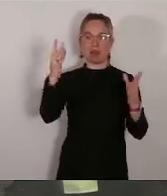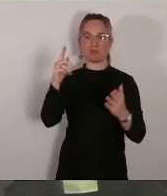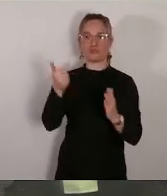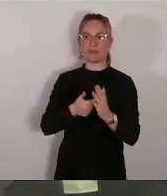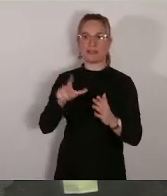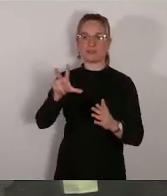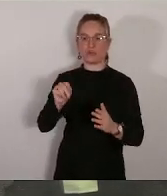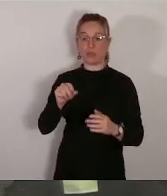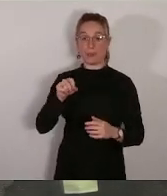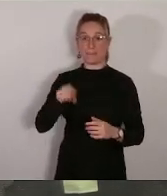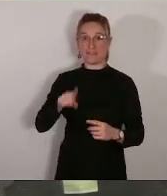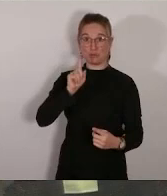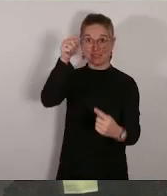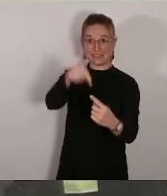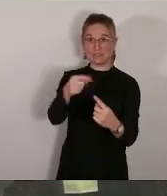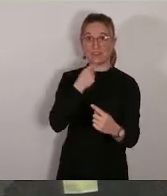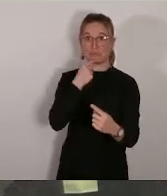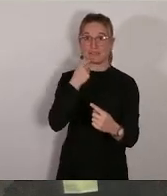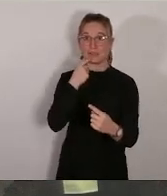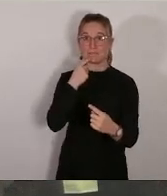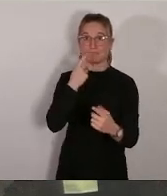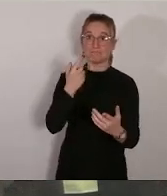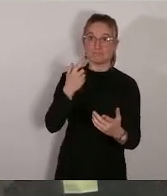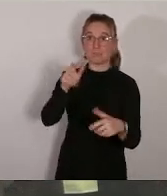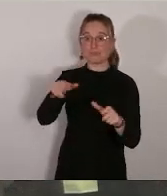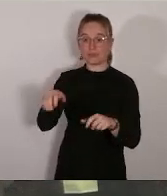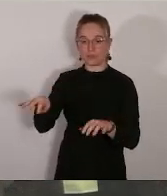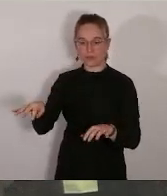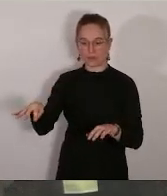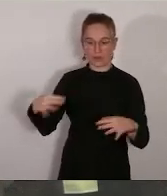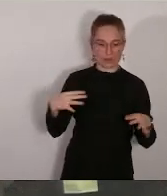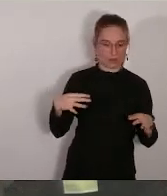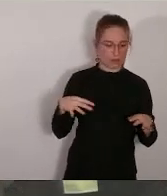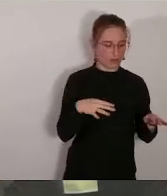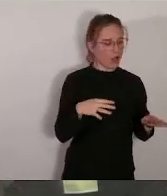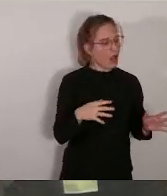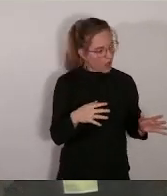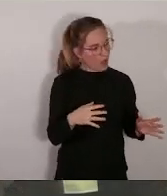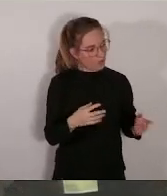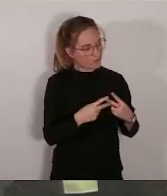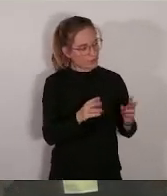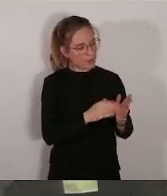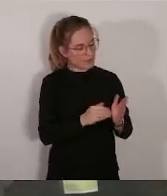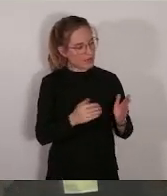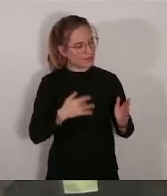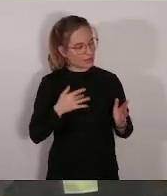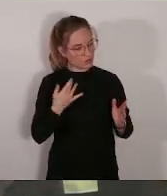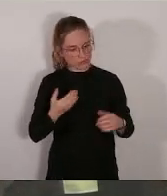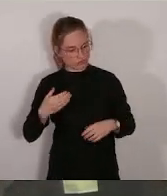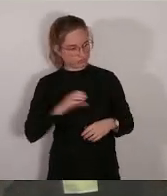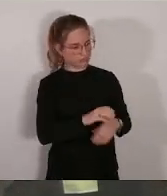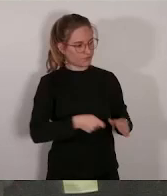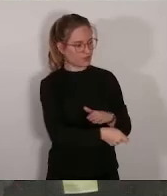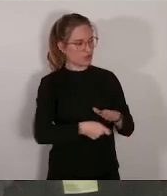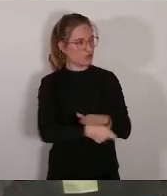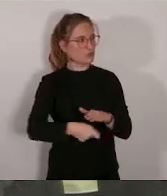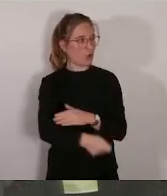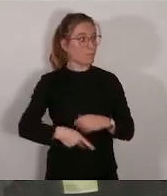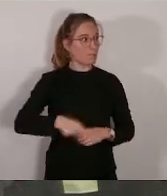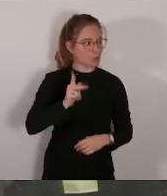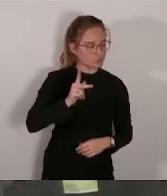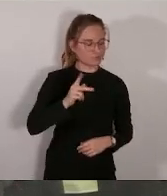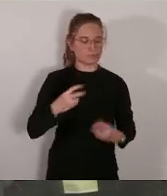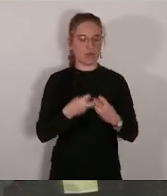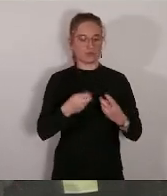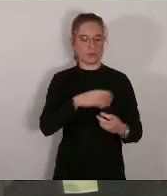et de nouveaux financements sur les investissements qu'on va faire dans la ville. Et donc ces financements apportés par l'Europe permettront la réalisation